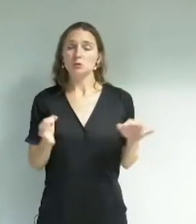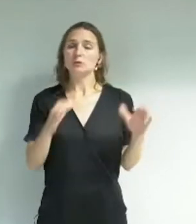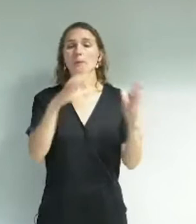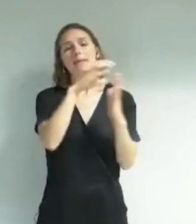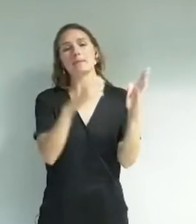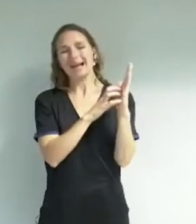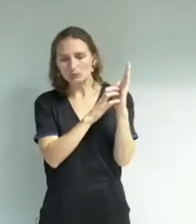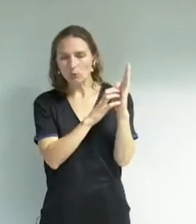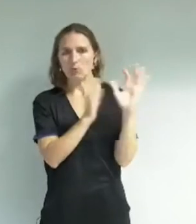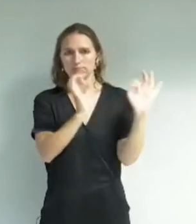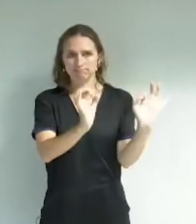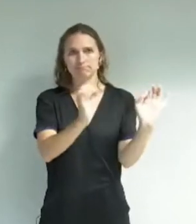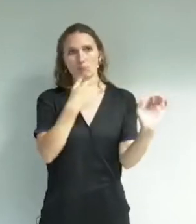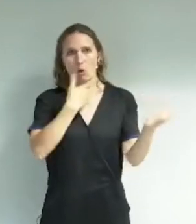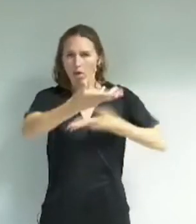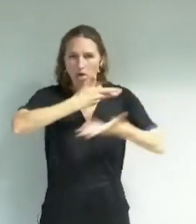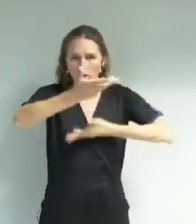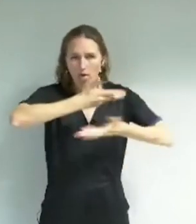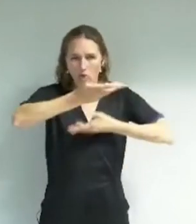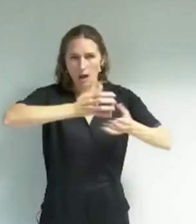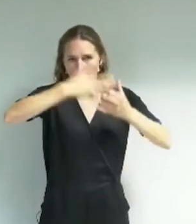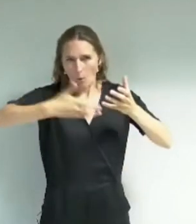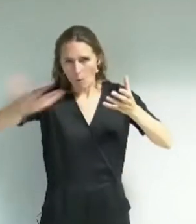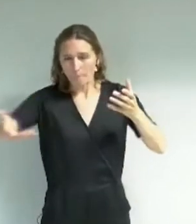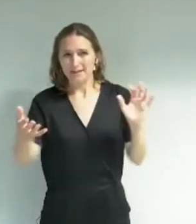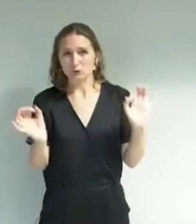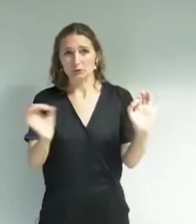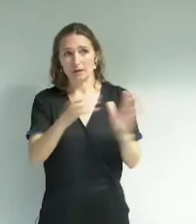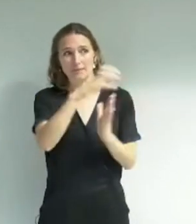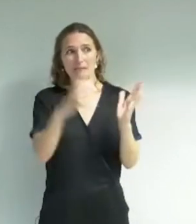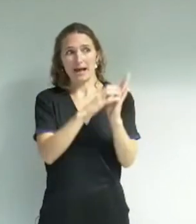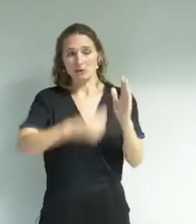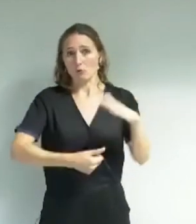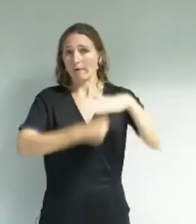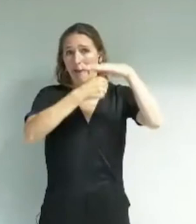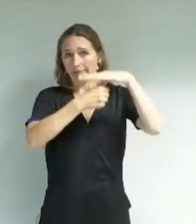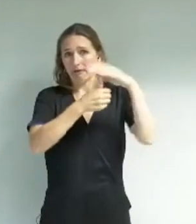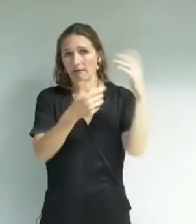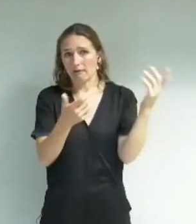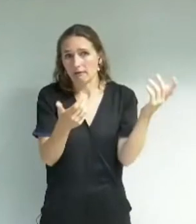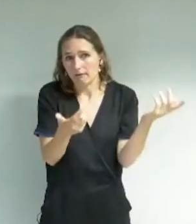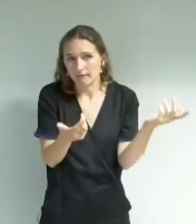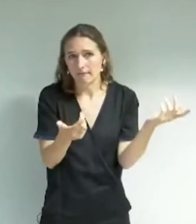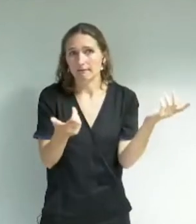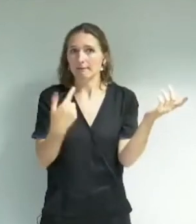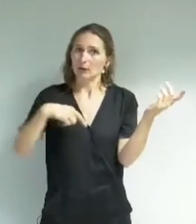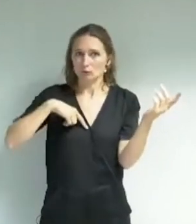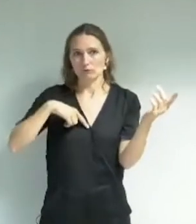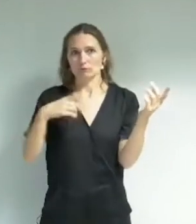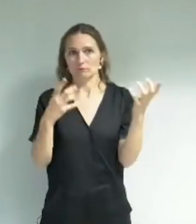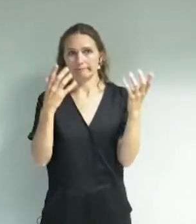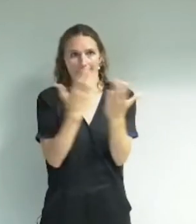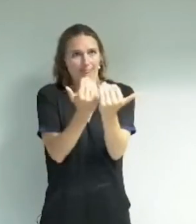cadre, mais comme son nom l'indique, c'est une délibération cadre, donc nous nous prononcerons au fil des conseils municipaux sur les propositions concrètes que